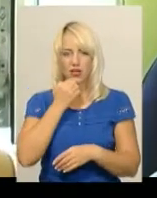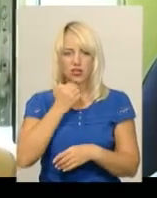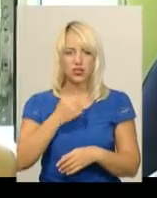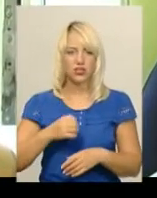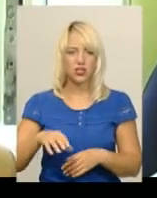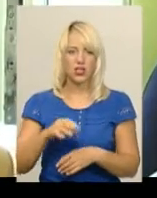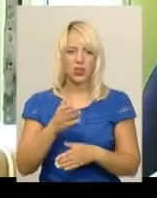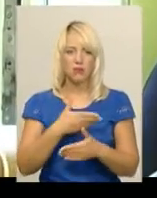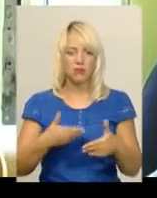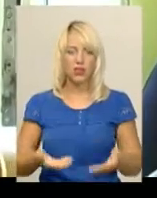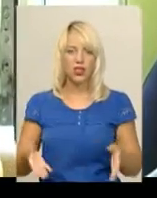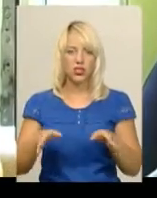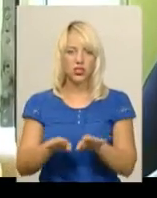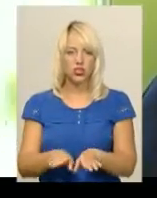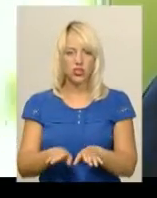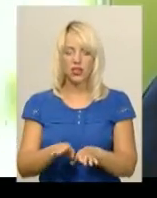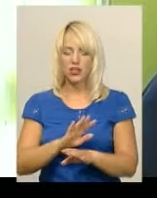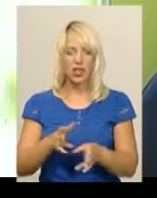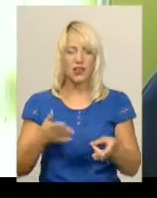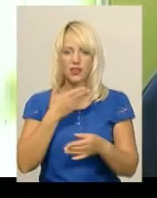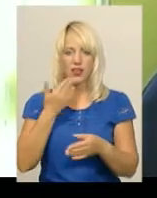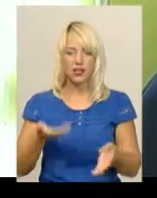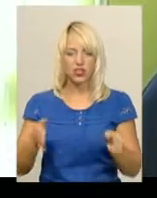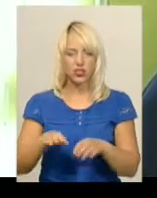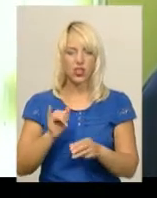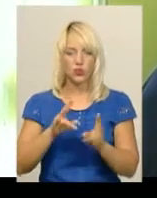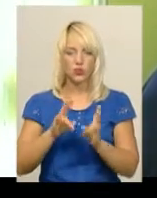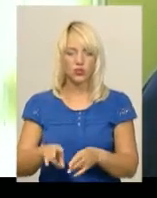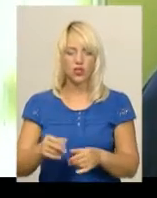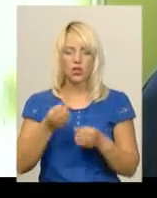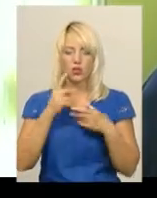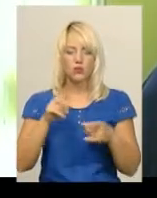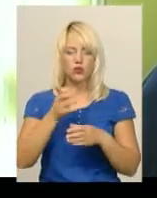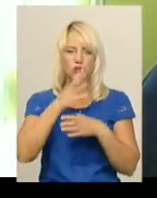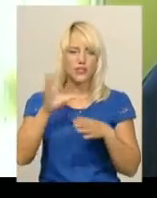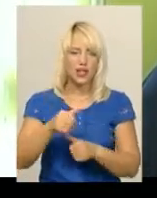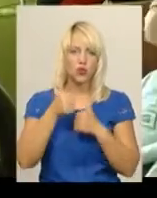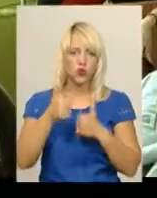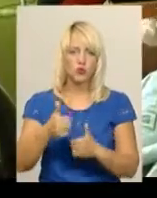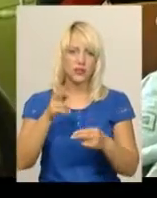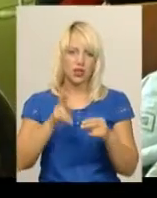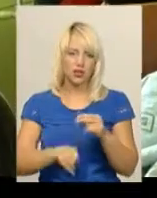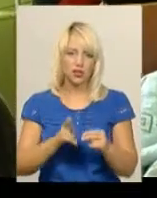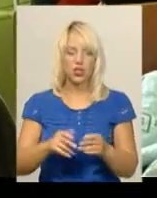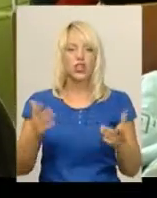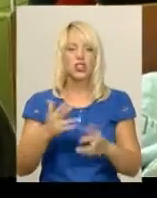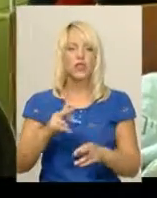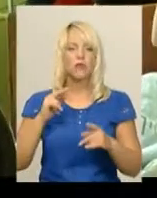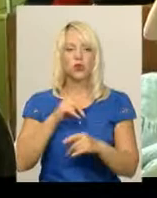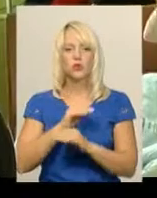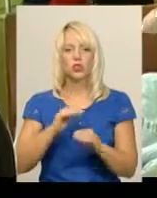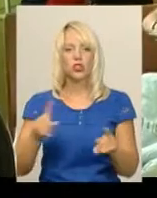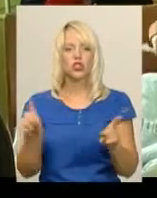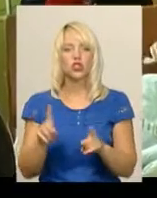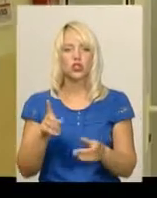Не лишали, як то кажуть, біді. Хорошо, щоб все хорошо закінчується. Їдемо додому, всі щасливі. Чим утруїлися діти і